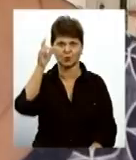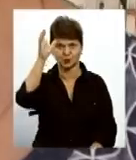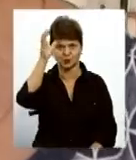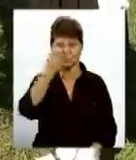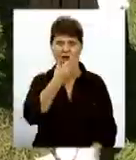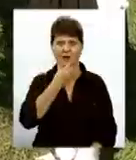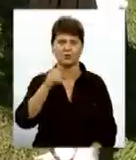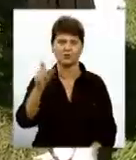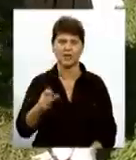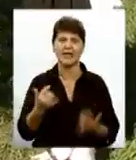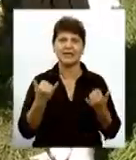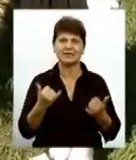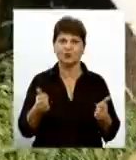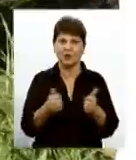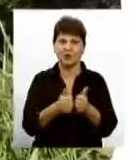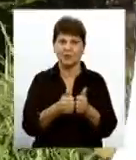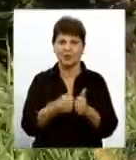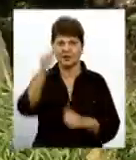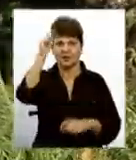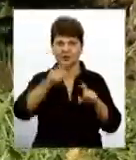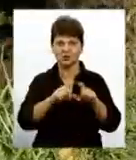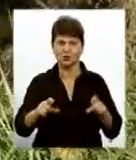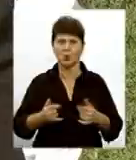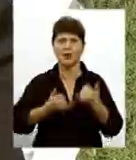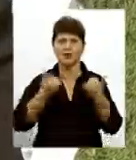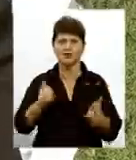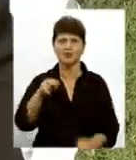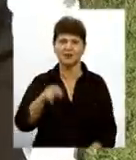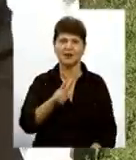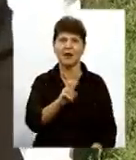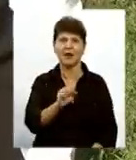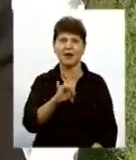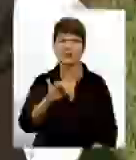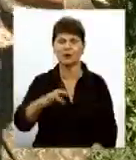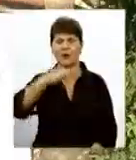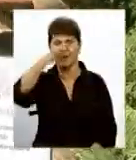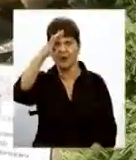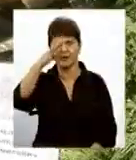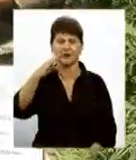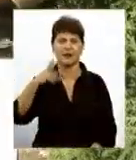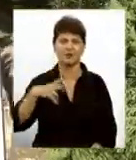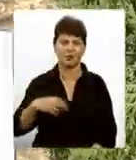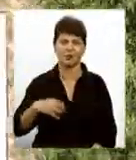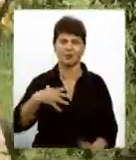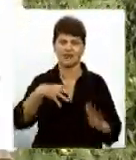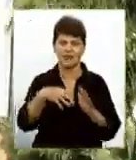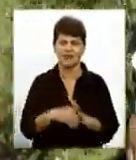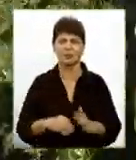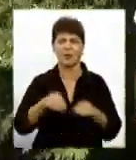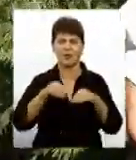гарну людину Сьогодні ж біля школи на честь Павла Корнелюка Батько і донька загиблого та військові посадили дерево